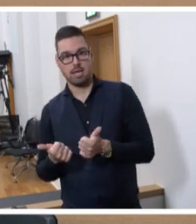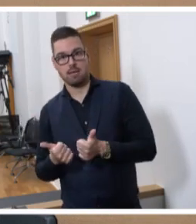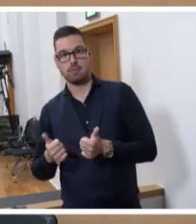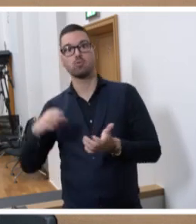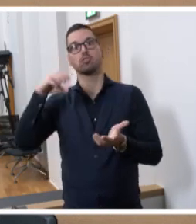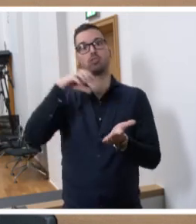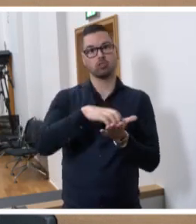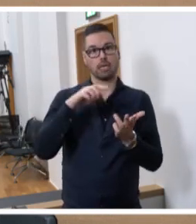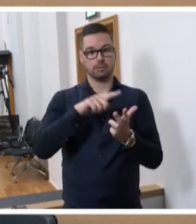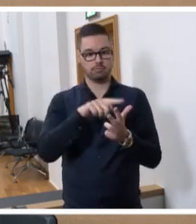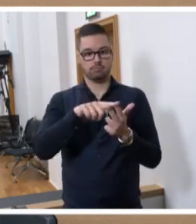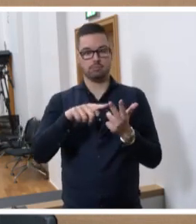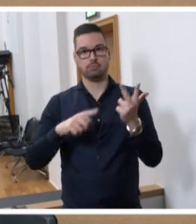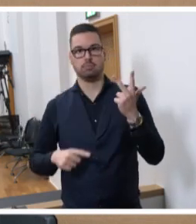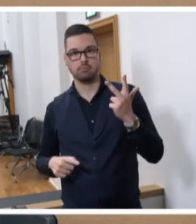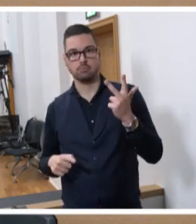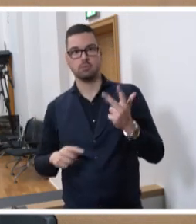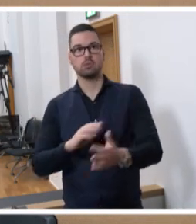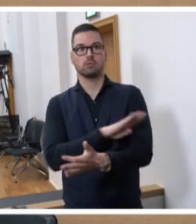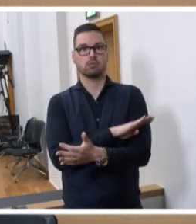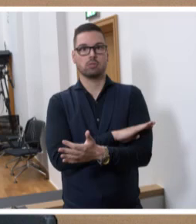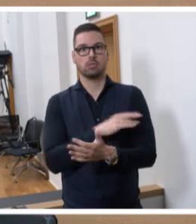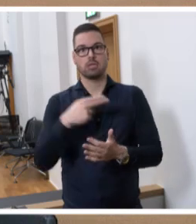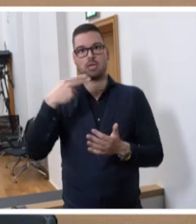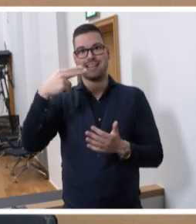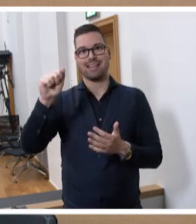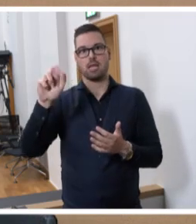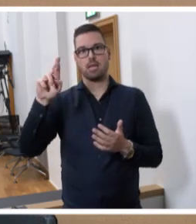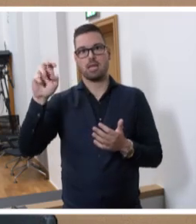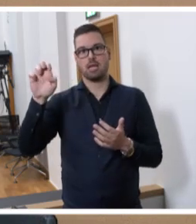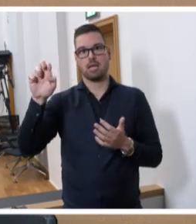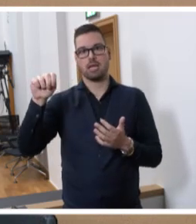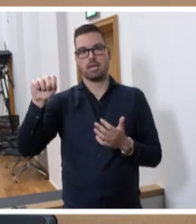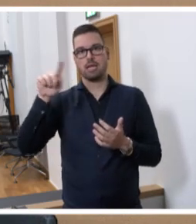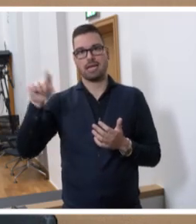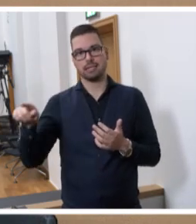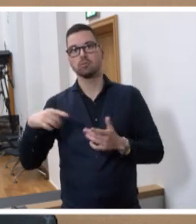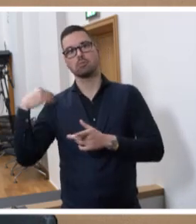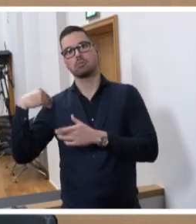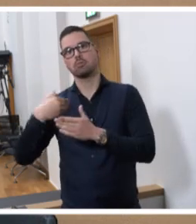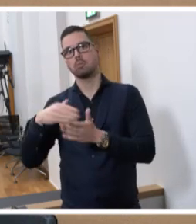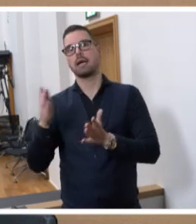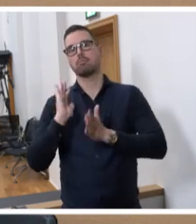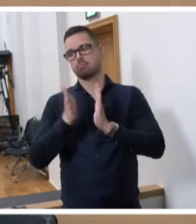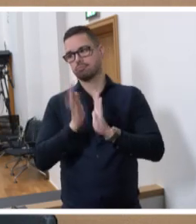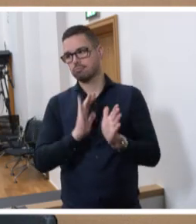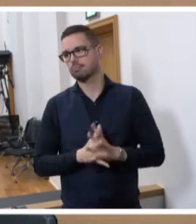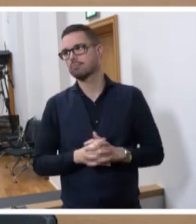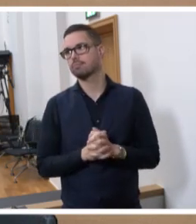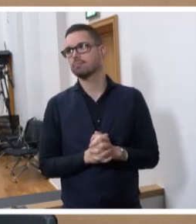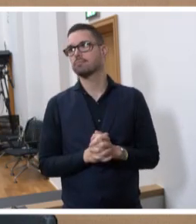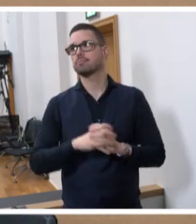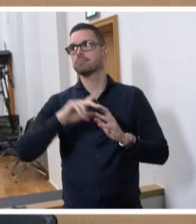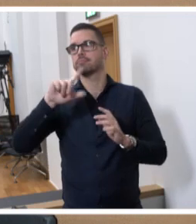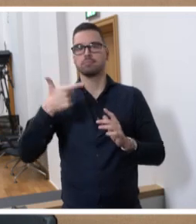Stadt. Meine Kollegin Frau Haarens wird nachher noch zum ersten Punkt weitere Ausführungen machen. Zum